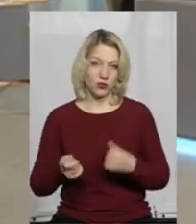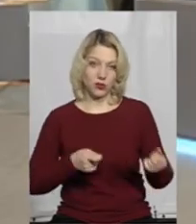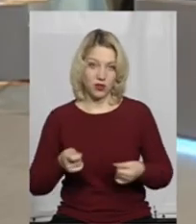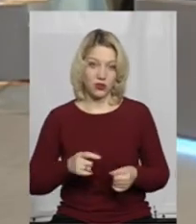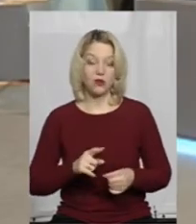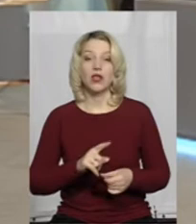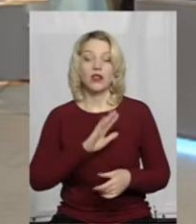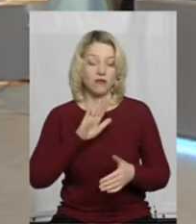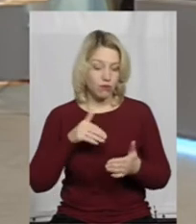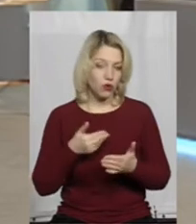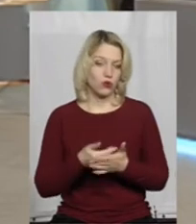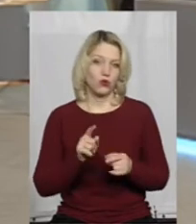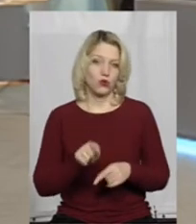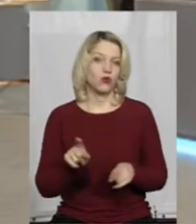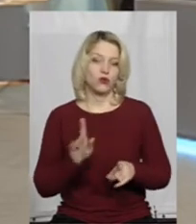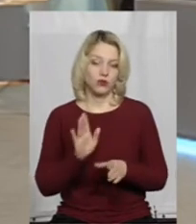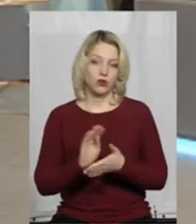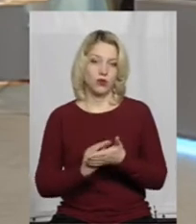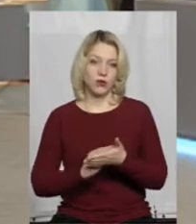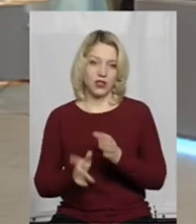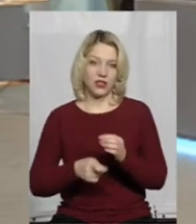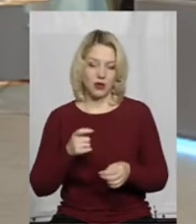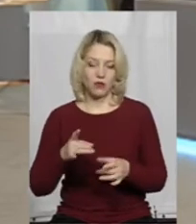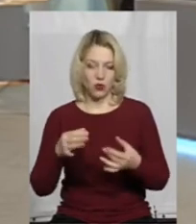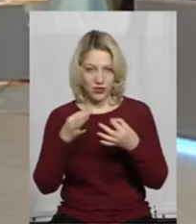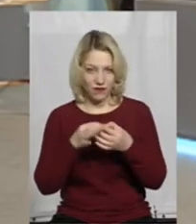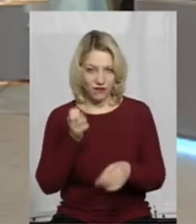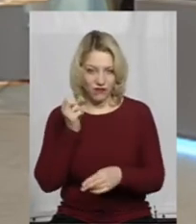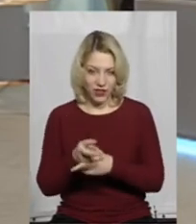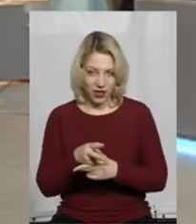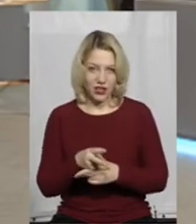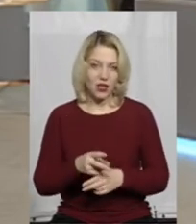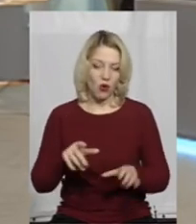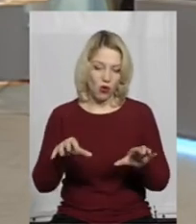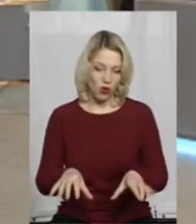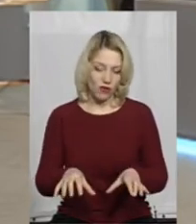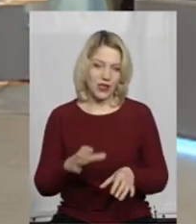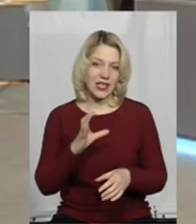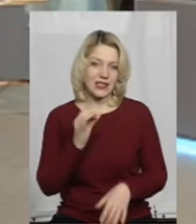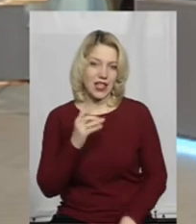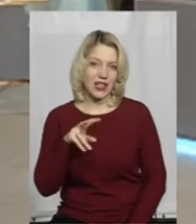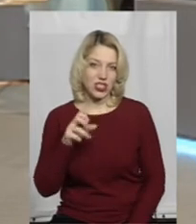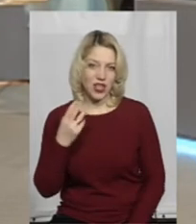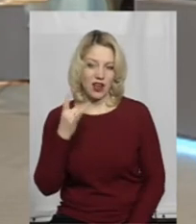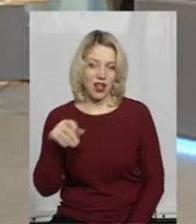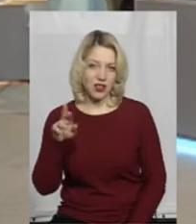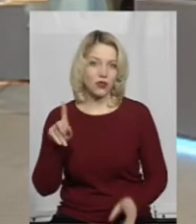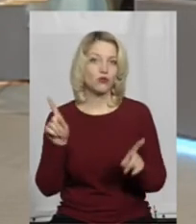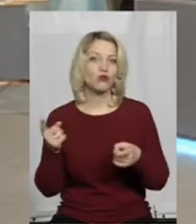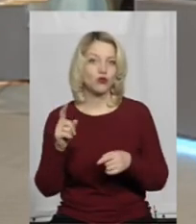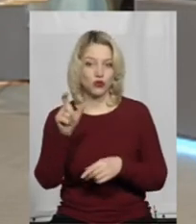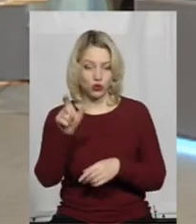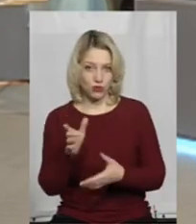І вплоть до того, що ми будемо писати заяву про звілення голови селищної ради, щоб приймалися якісь міри, тому що особа знаходиться